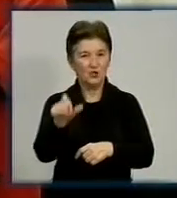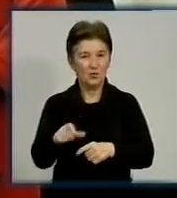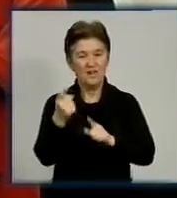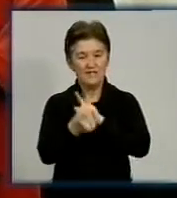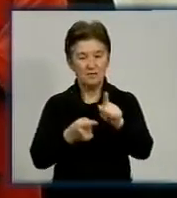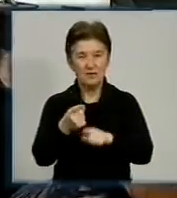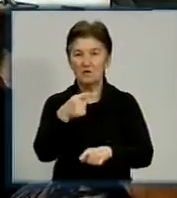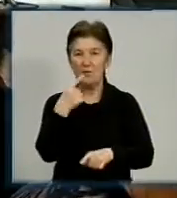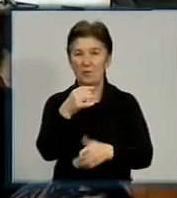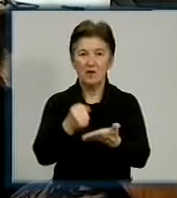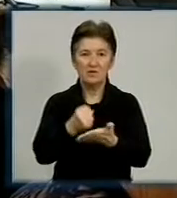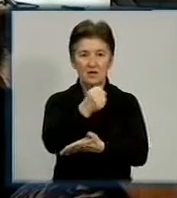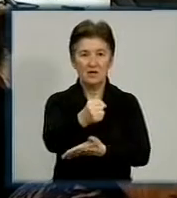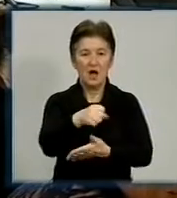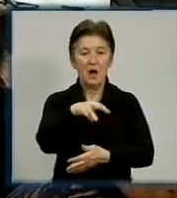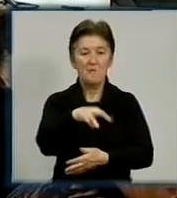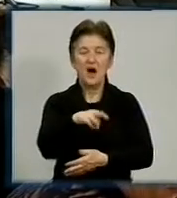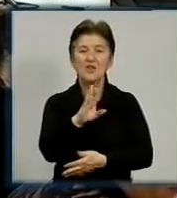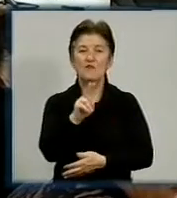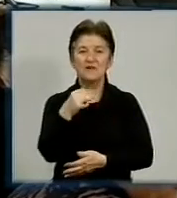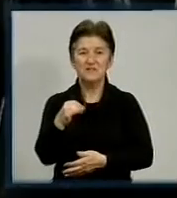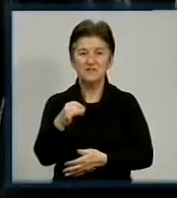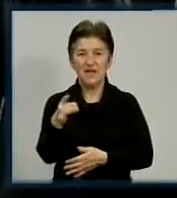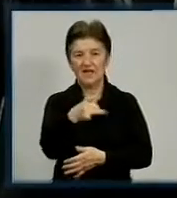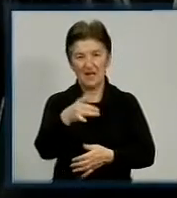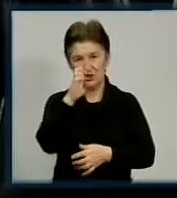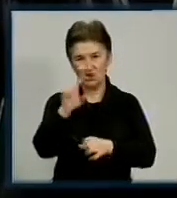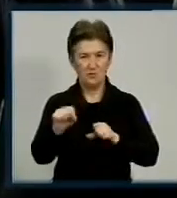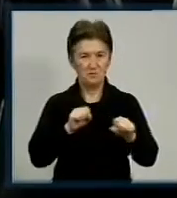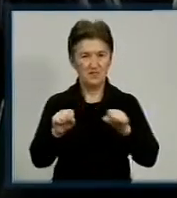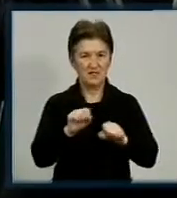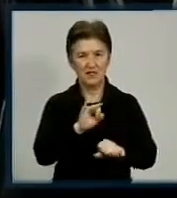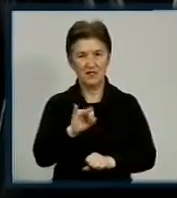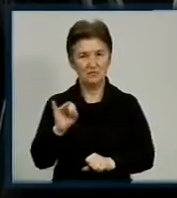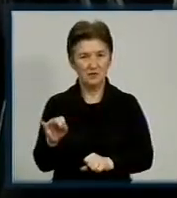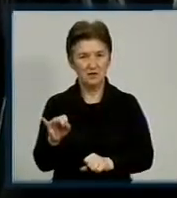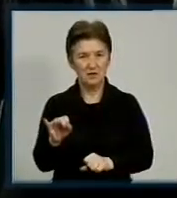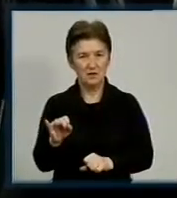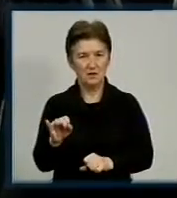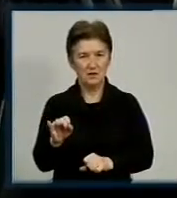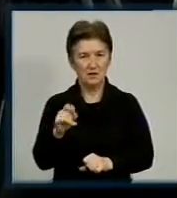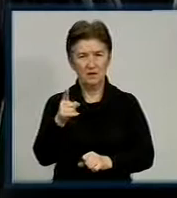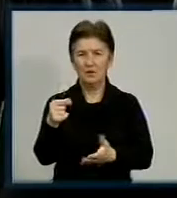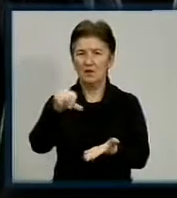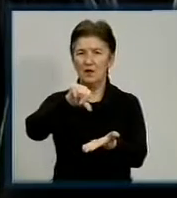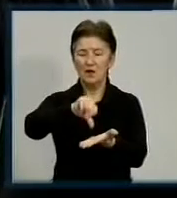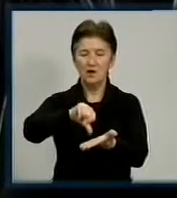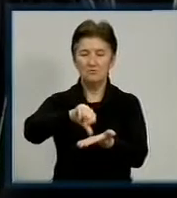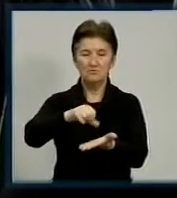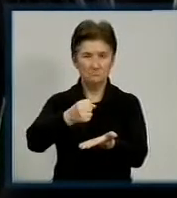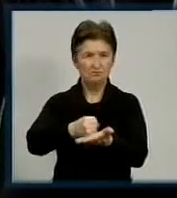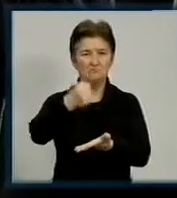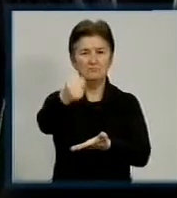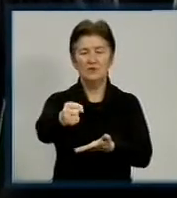цікавились кандидатом на посаду Маловисківської райдержадміністрації. Оце 26-річний представник на посаду, чи вже